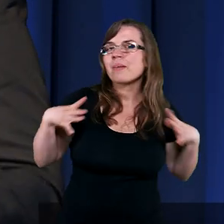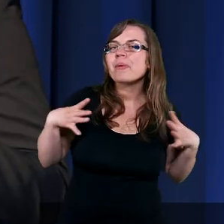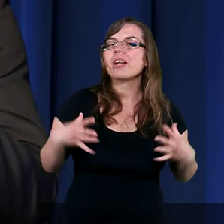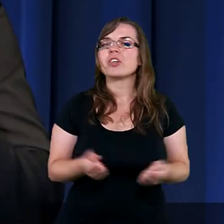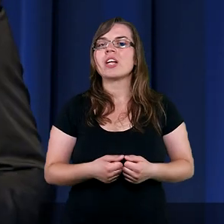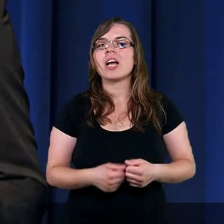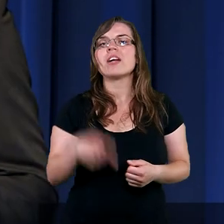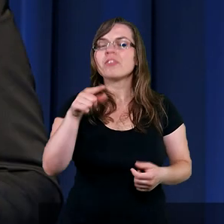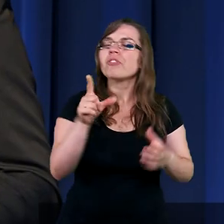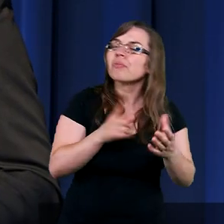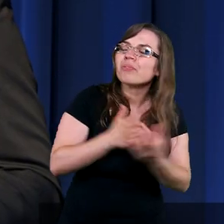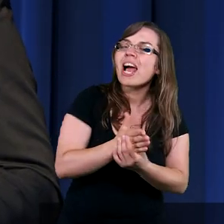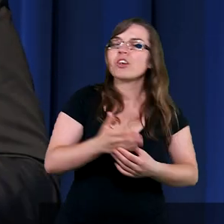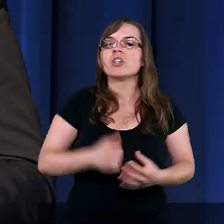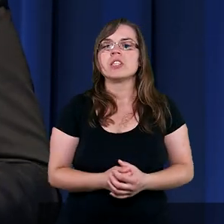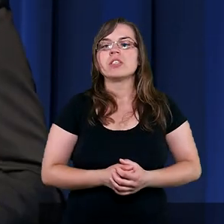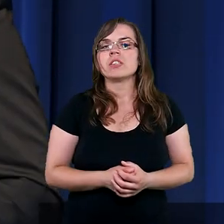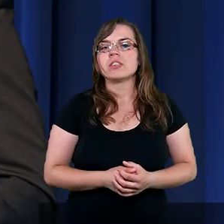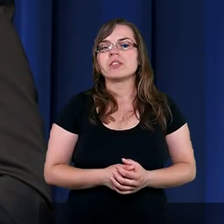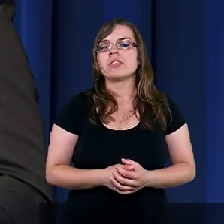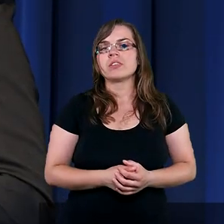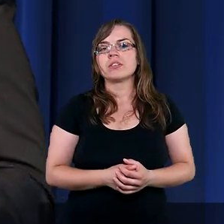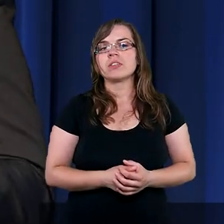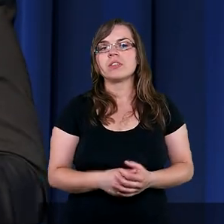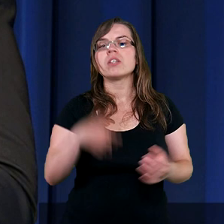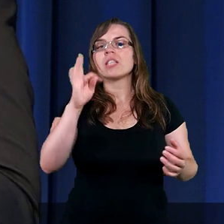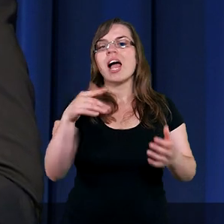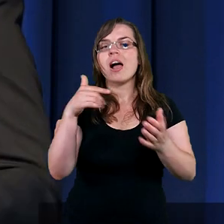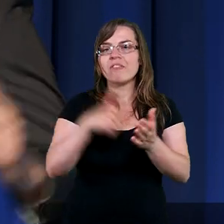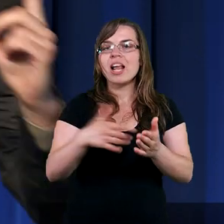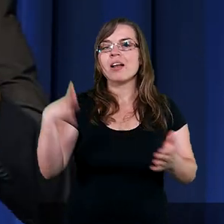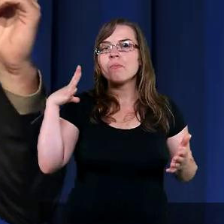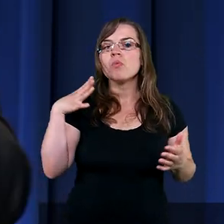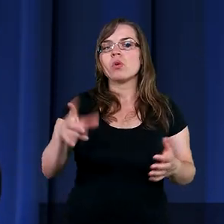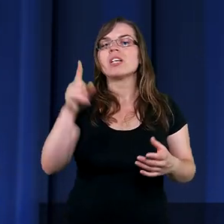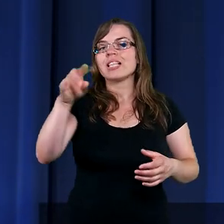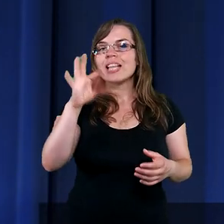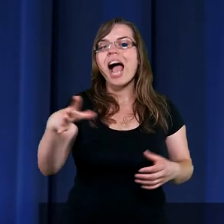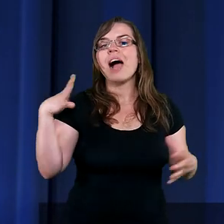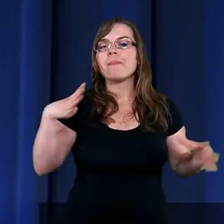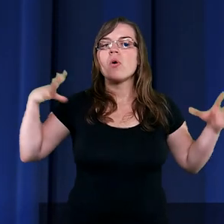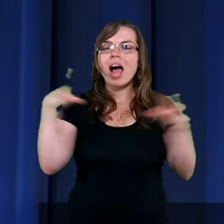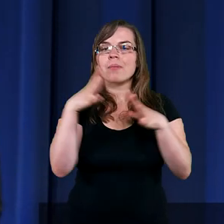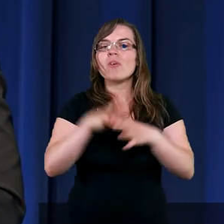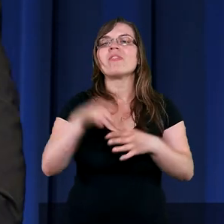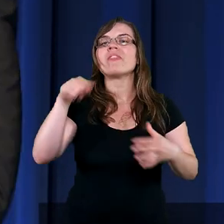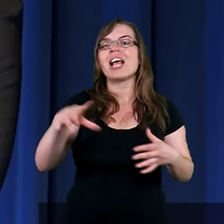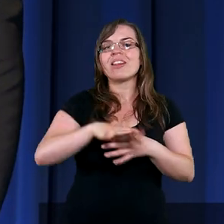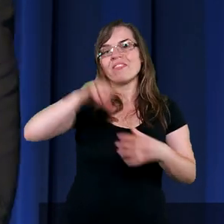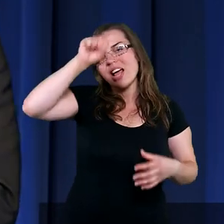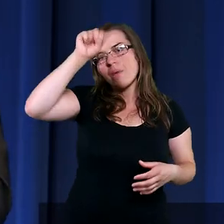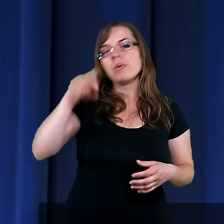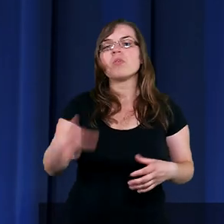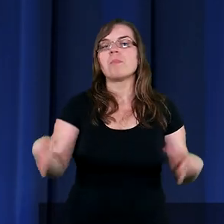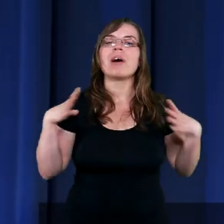wśród dzikich zwierząt niż wśród ludzi. I tak było wtedy w Egipcie. Taka była atmosfera wtedy w Egipcie, że